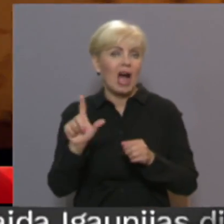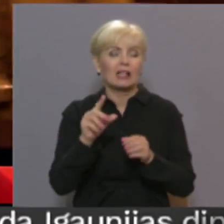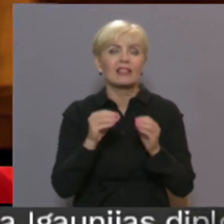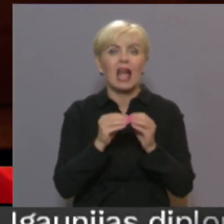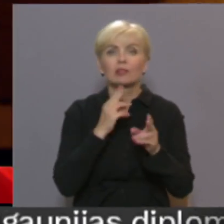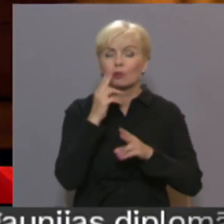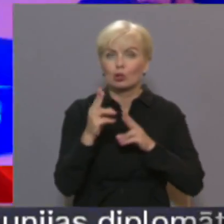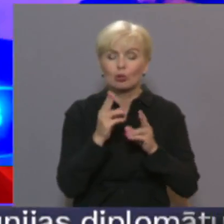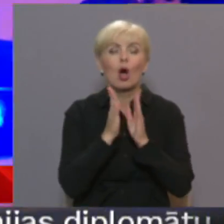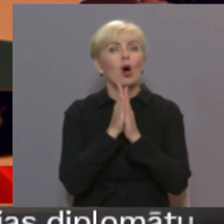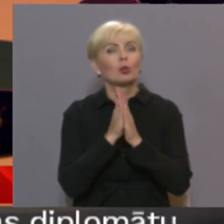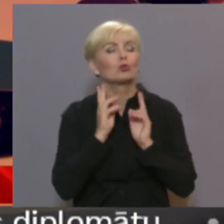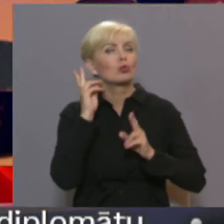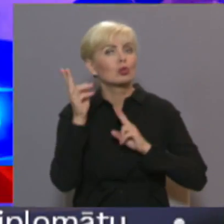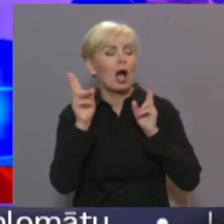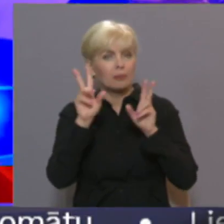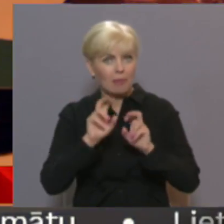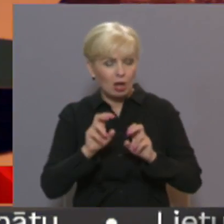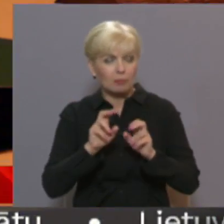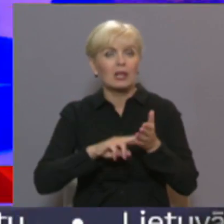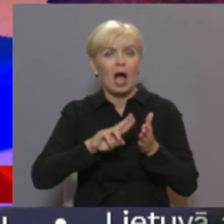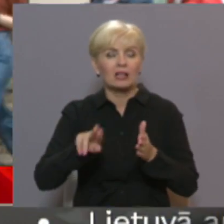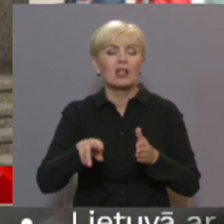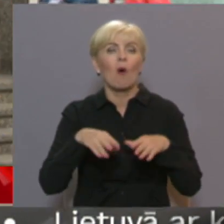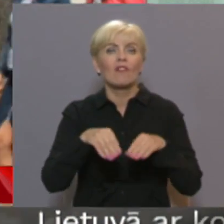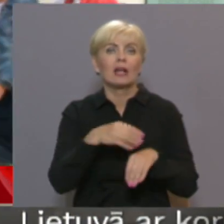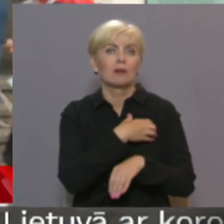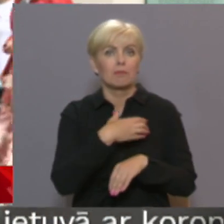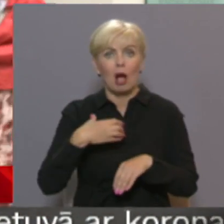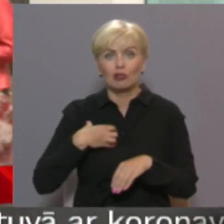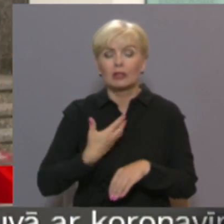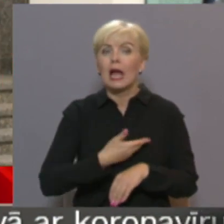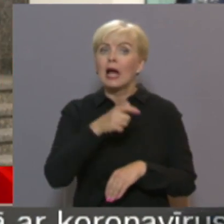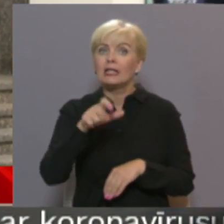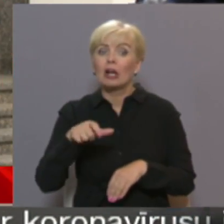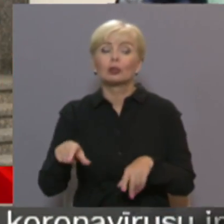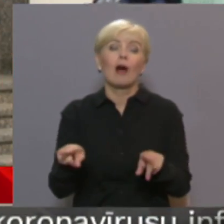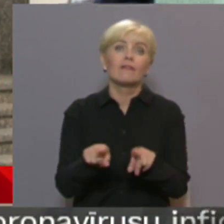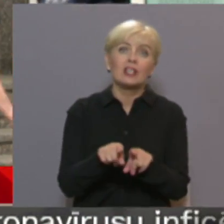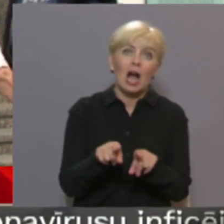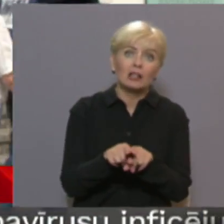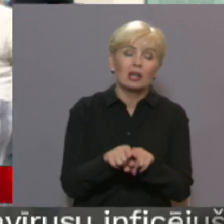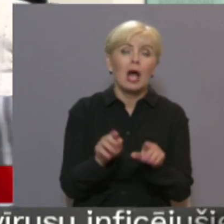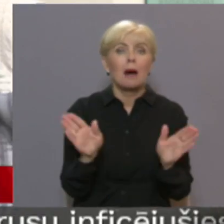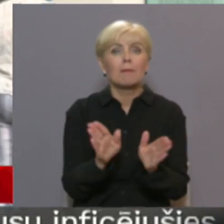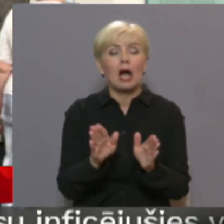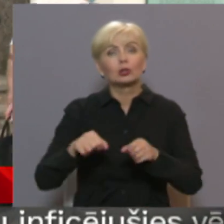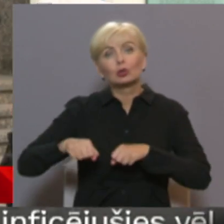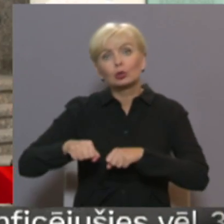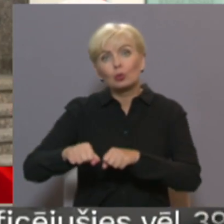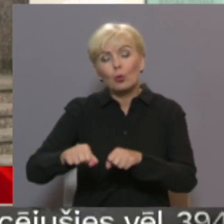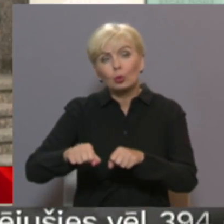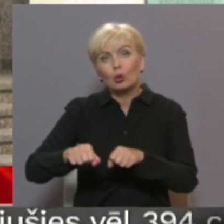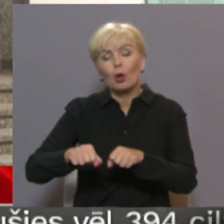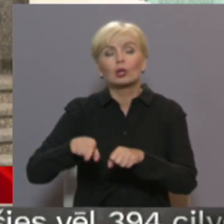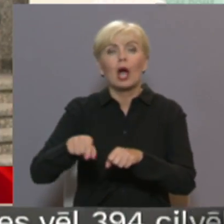un aicina skaņas pārbaudas ļaut veikt arī pašvaldībai. Iedzīvotiem jau vienalga. Vai tas ir kāds mazs skūters un noraut izpūtēju